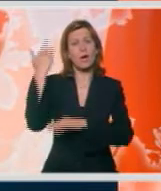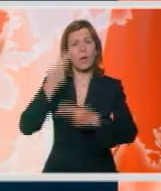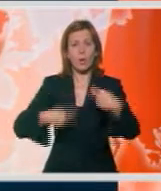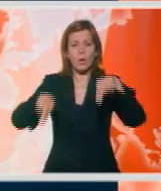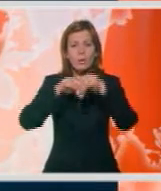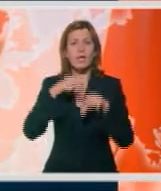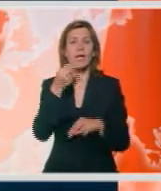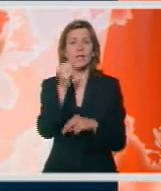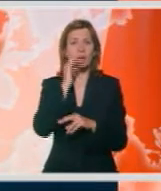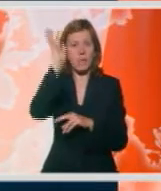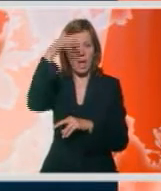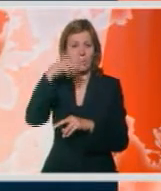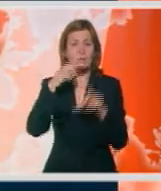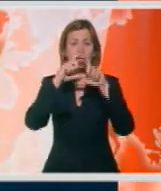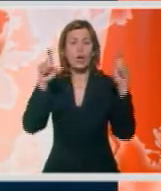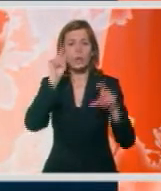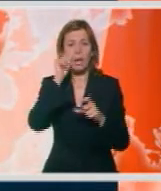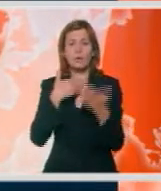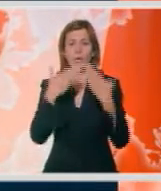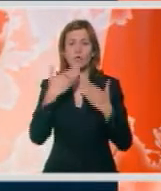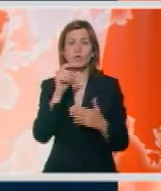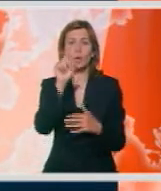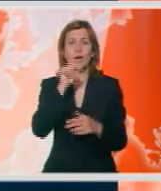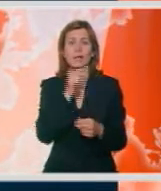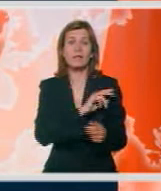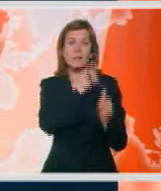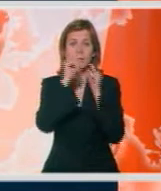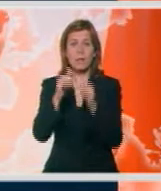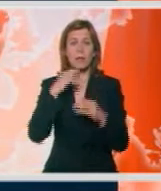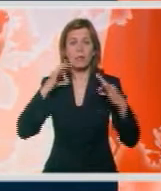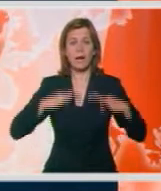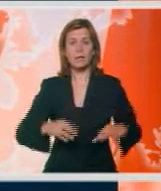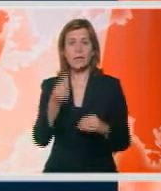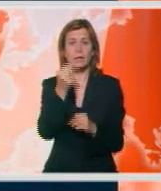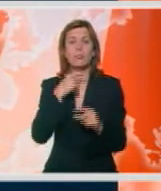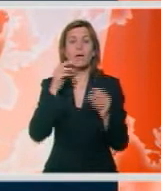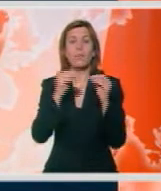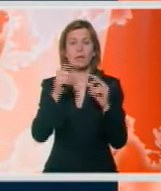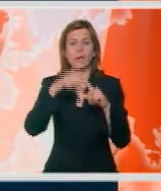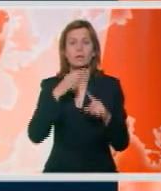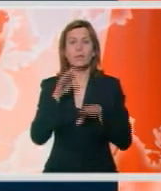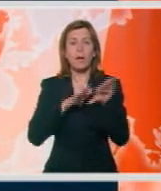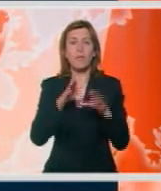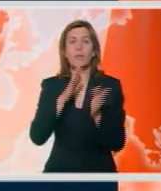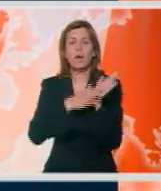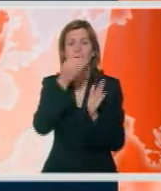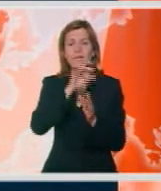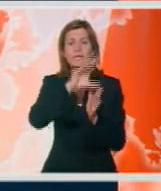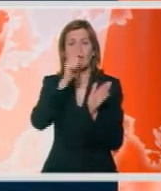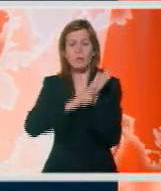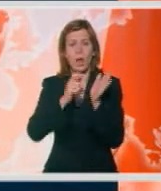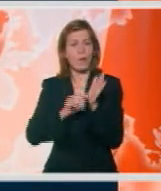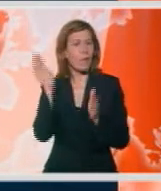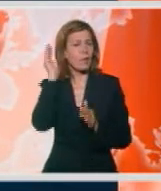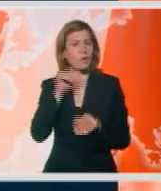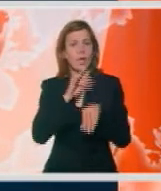Srba i Albanaca. U Dom Narodne skupštine u podnesu stigli predsjednik Srbije Boris Tadić, premier Mirko Cvetković sa svim članovima vlade